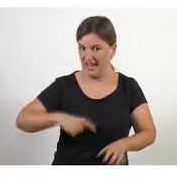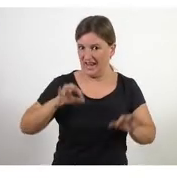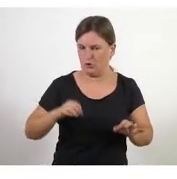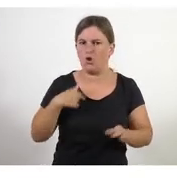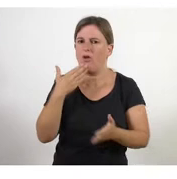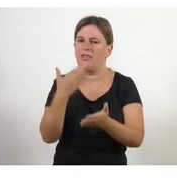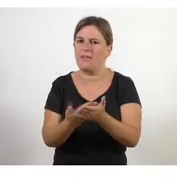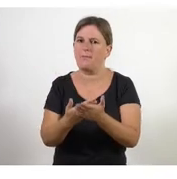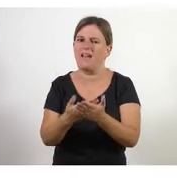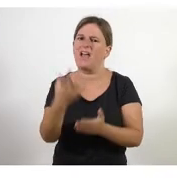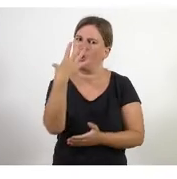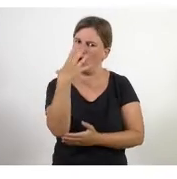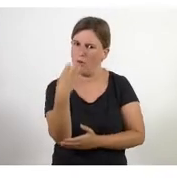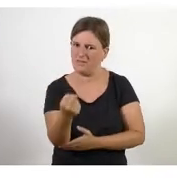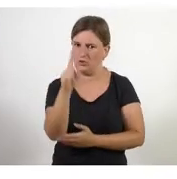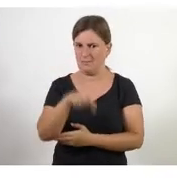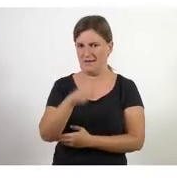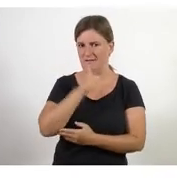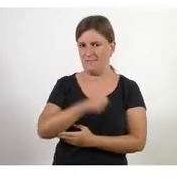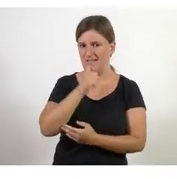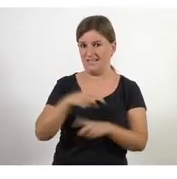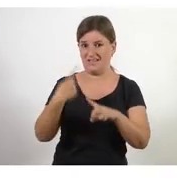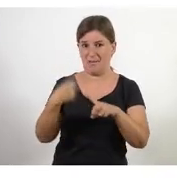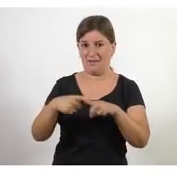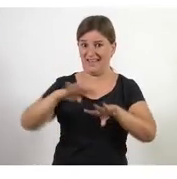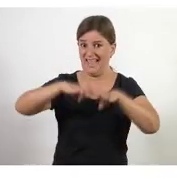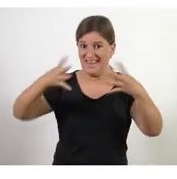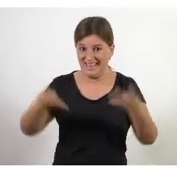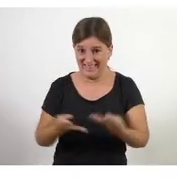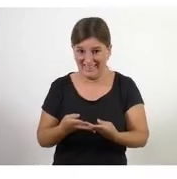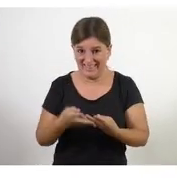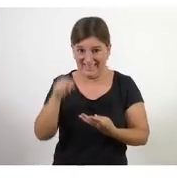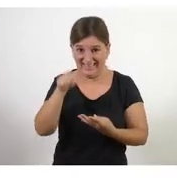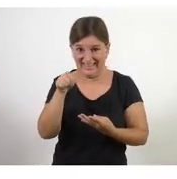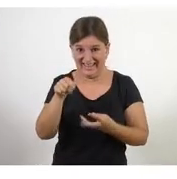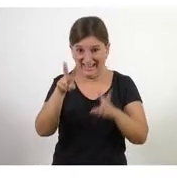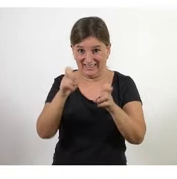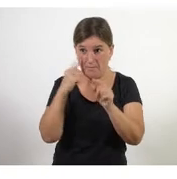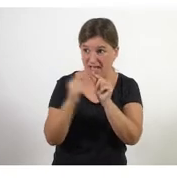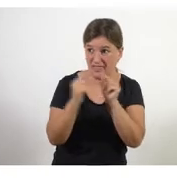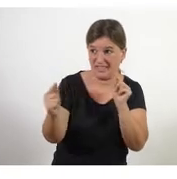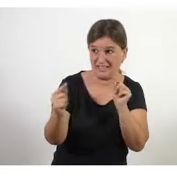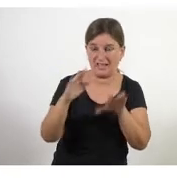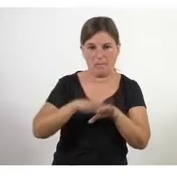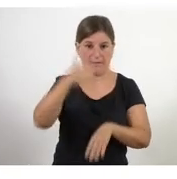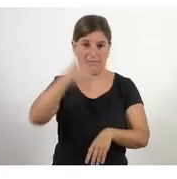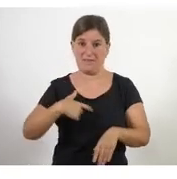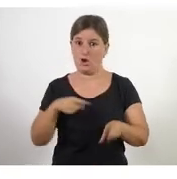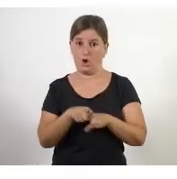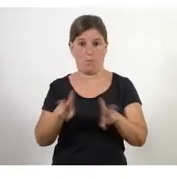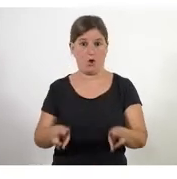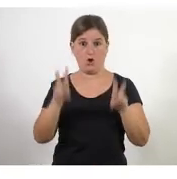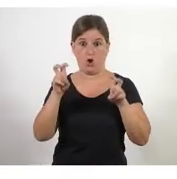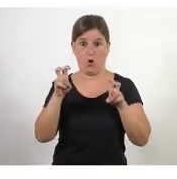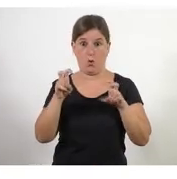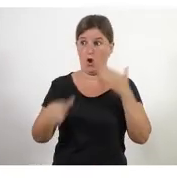comprensió i de paciència. L'entorn online, per a mi, com a mínim, és un entorn nou, és una cosa que va arribar al